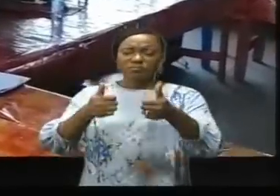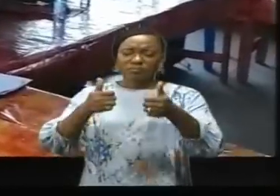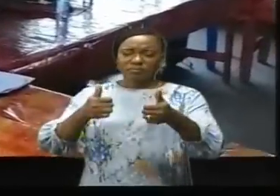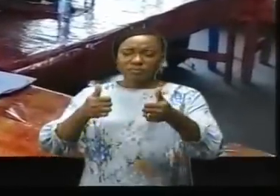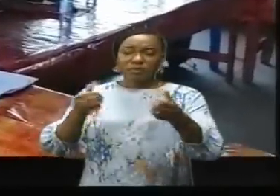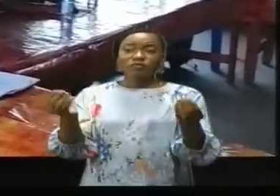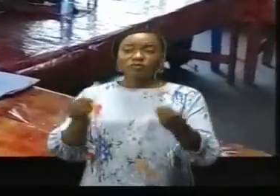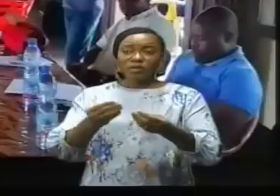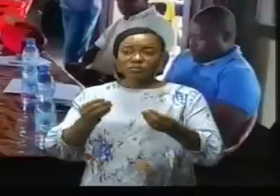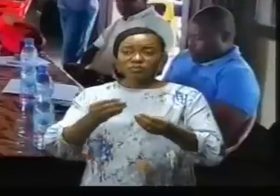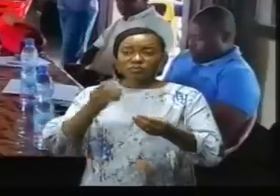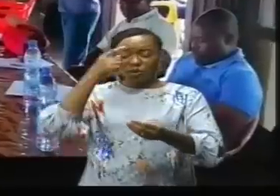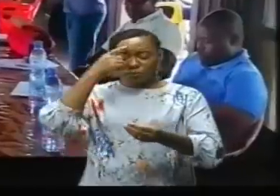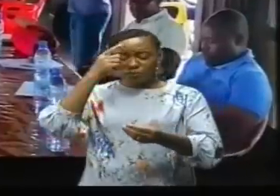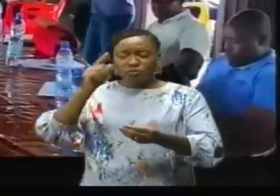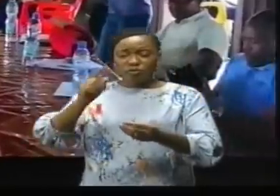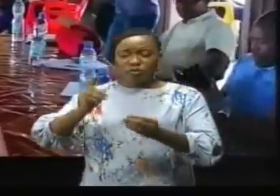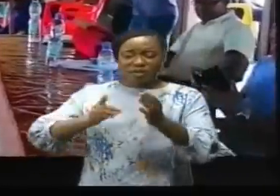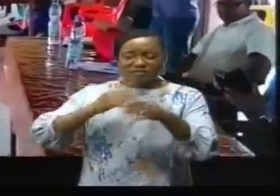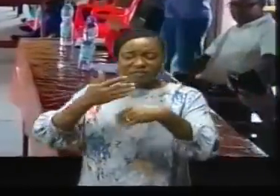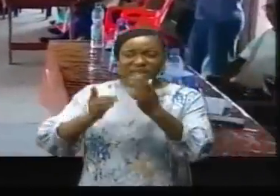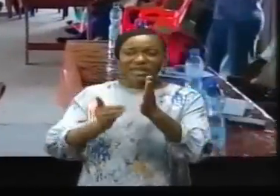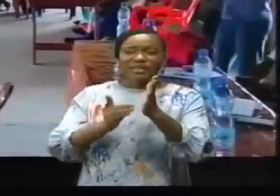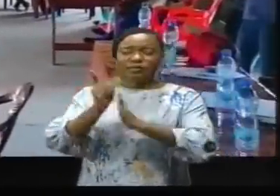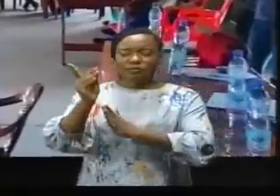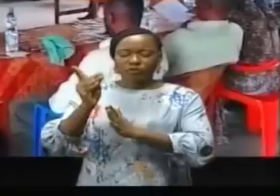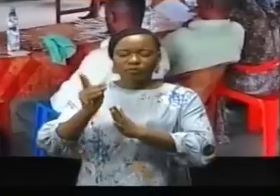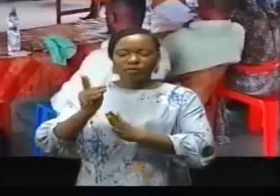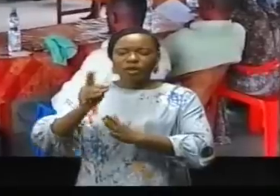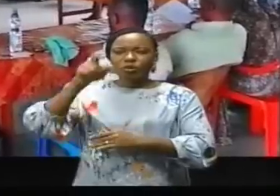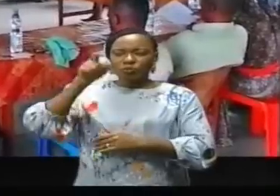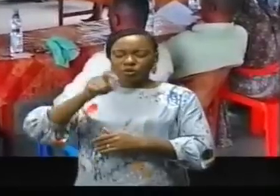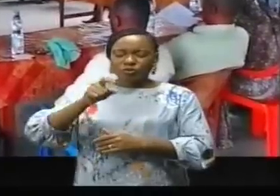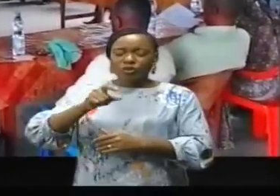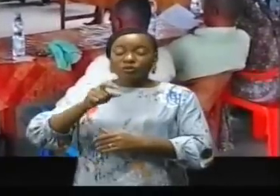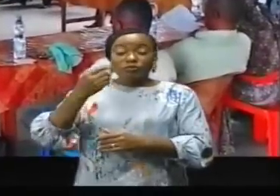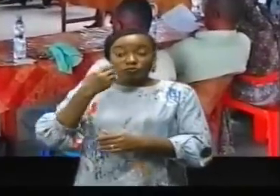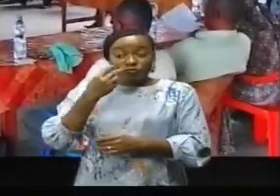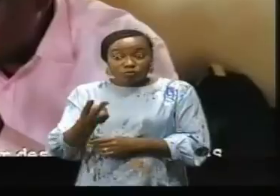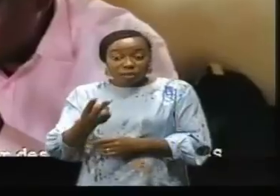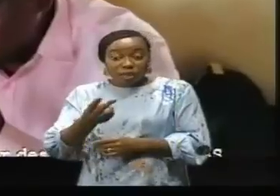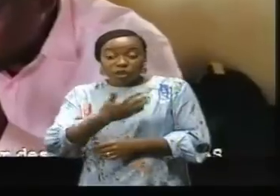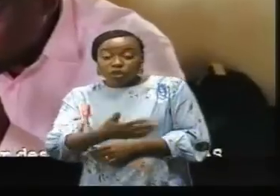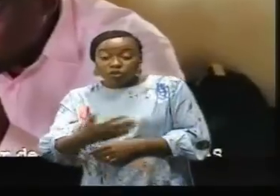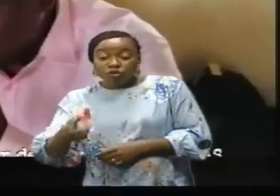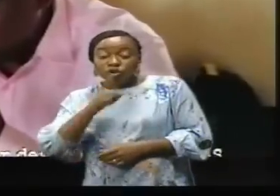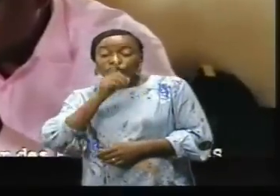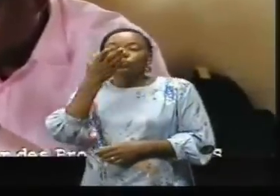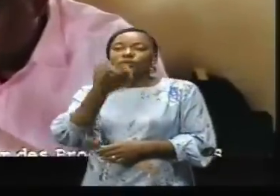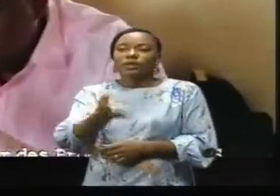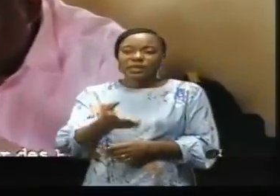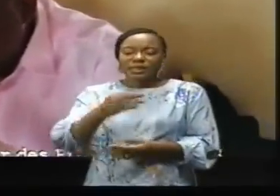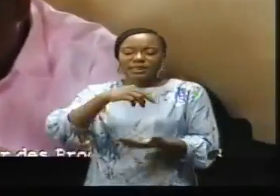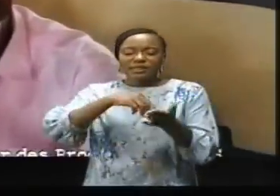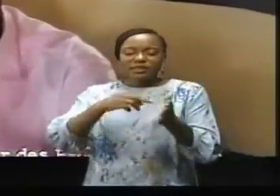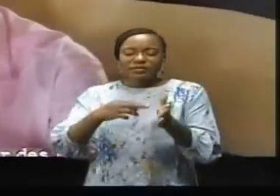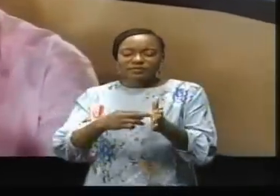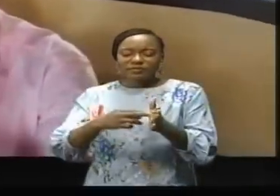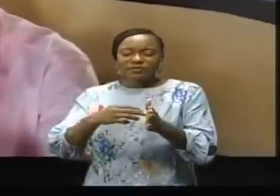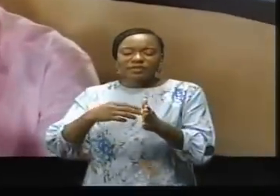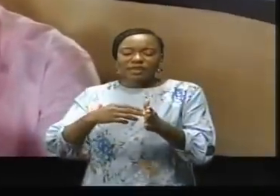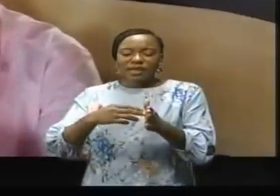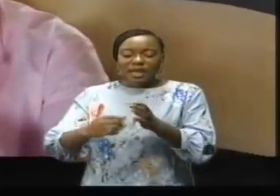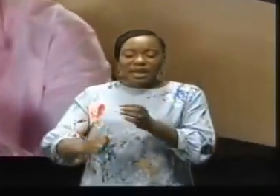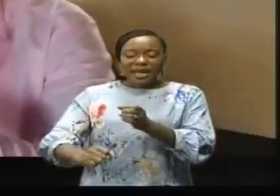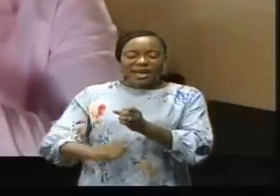premiers leviers pour booster les développements seraient les filières existantes, d'où cet atelier de renforcement des capacités des organisations de la société